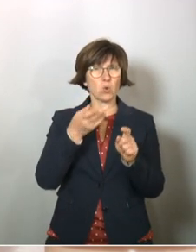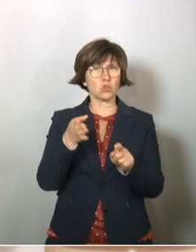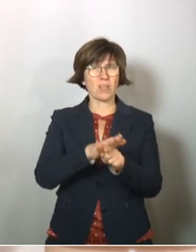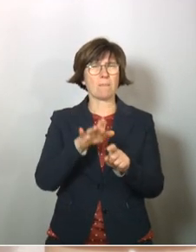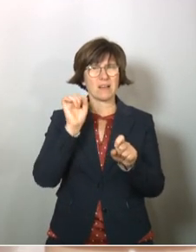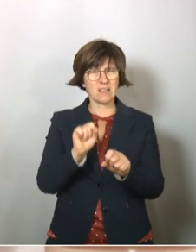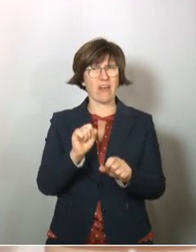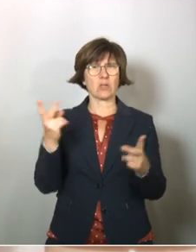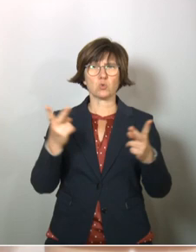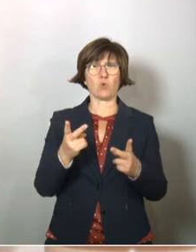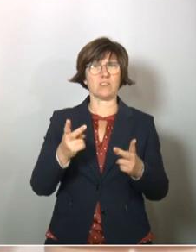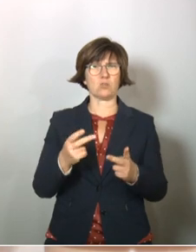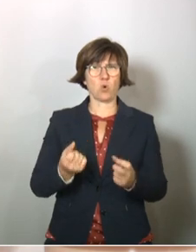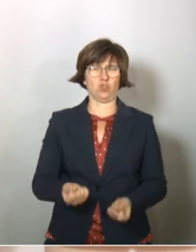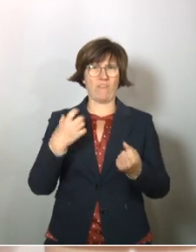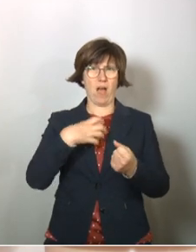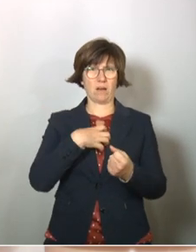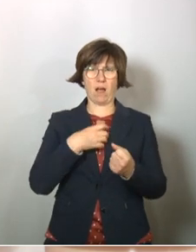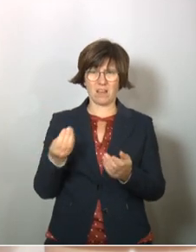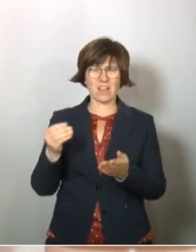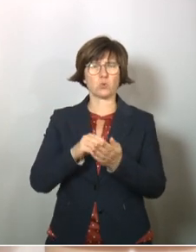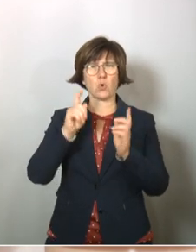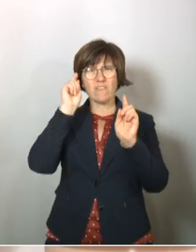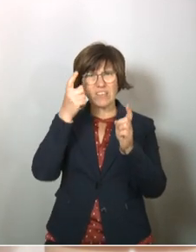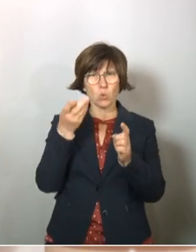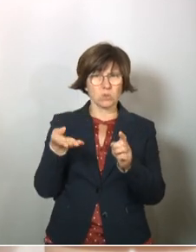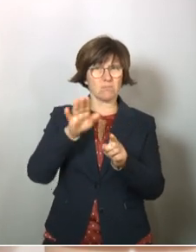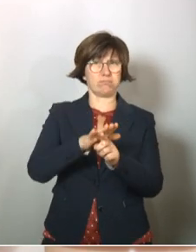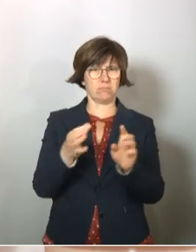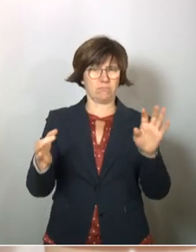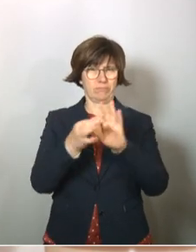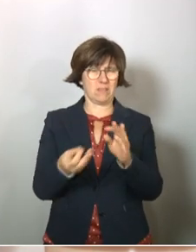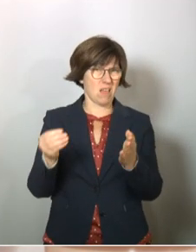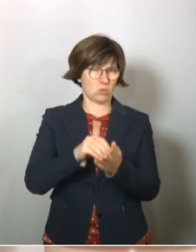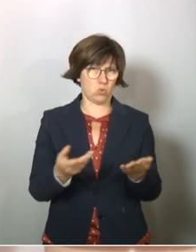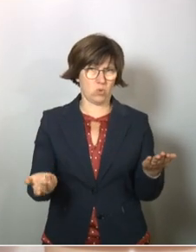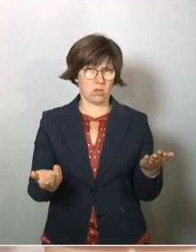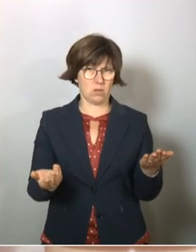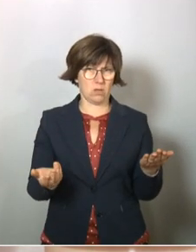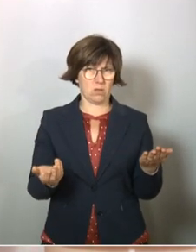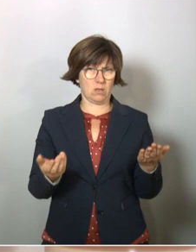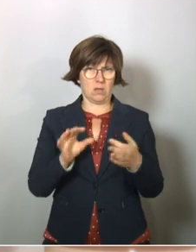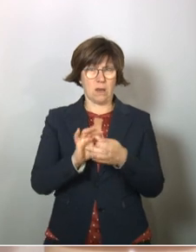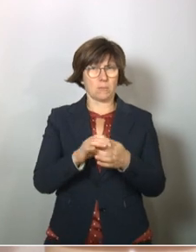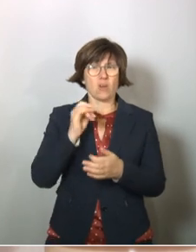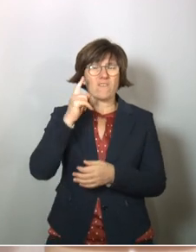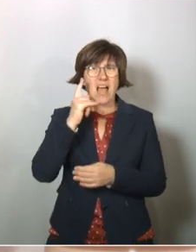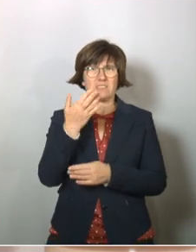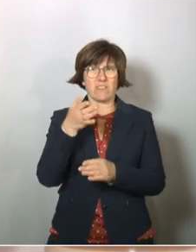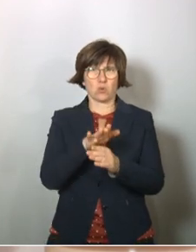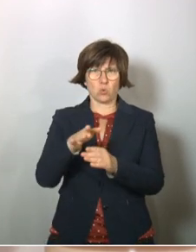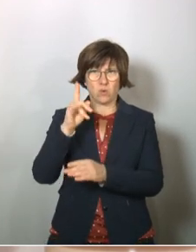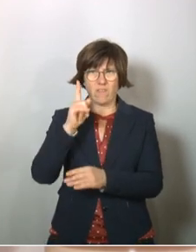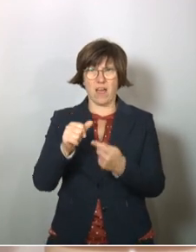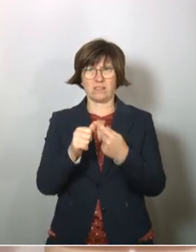auch einfach sein, dass man sowieso todkrank ist und das Virus kommt und dort stirbt man halt ein bisschen schneller. Also an oder mit dem Virus. Man weiß, wie viele Tote es